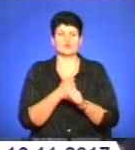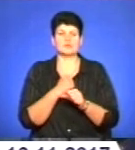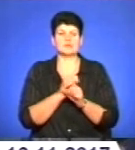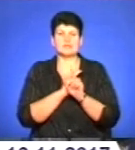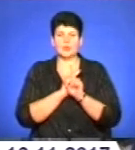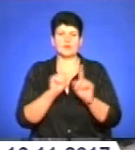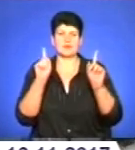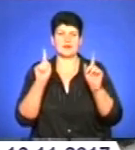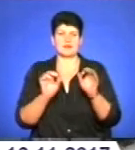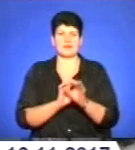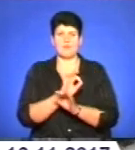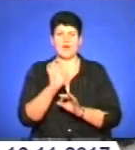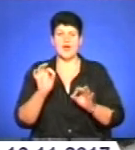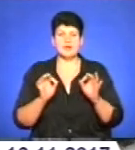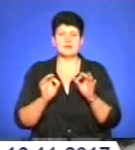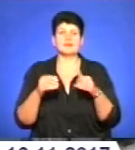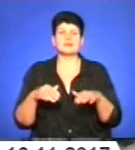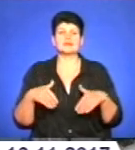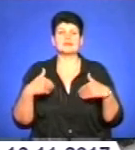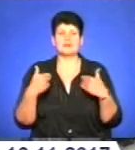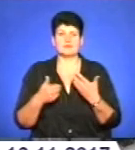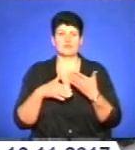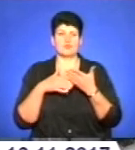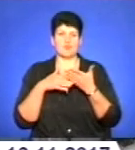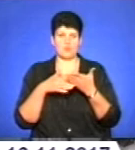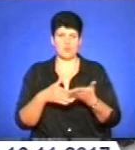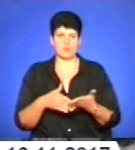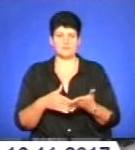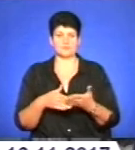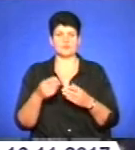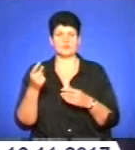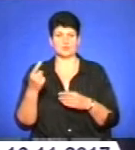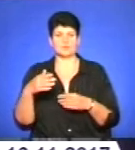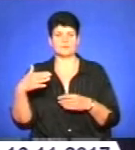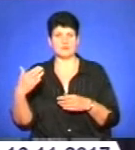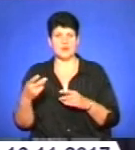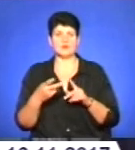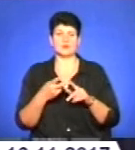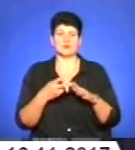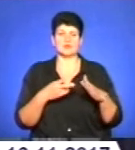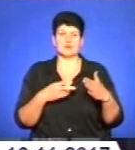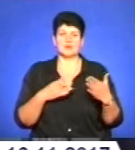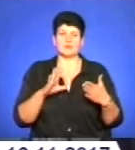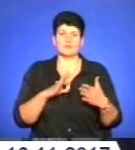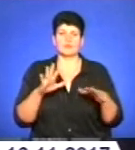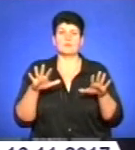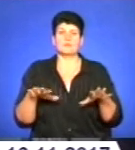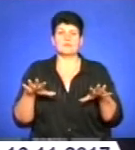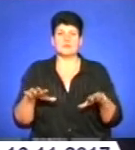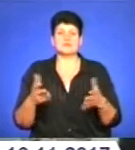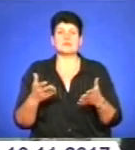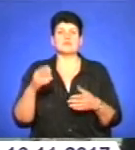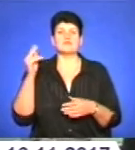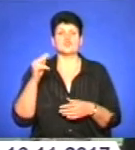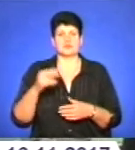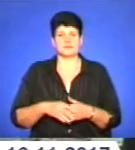унікальний проєкт, який би надавав і допомогу, і з другої сторони був місцем, де вчились би.